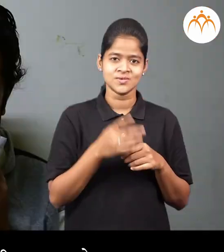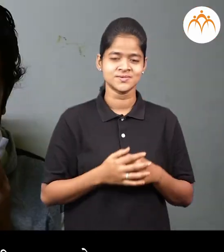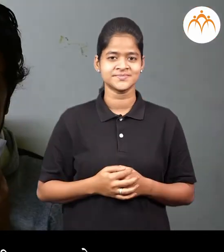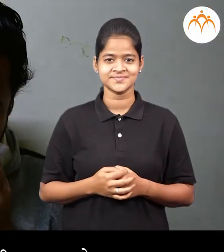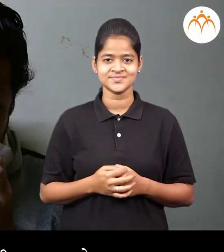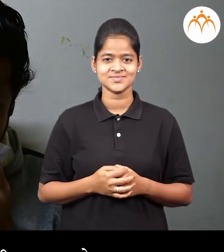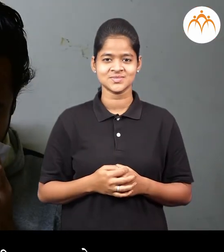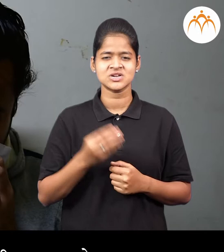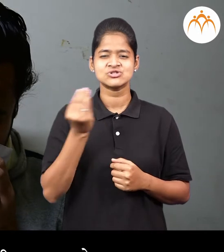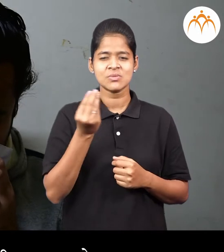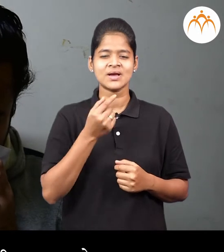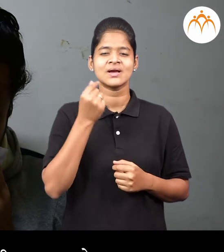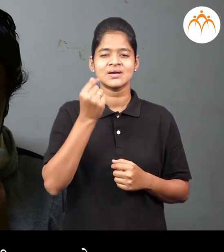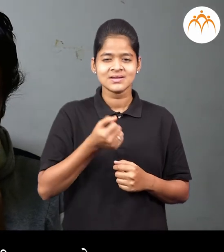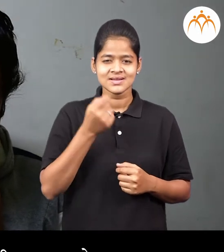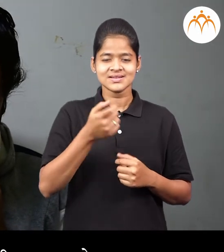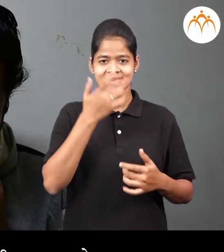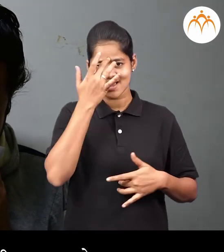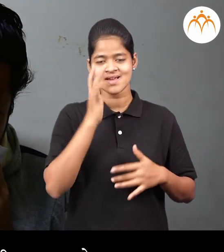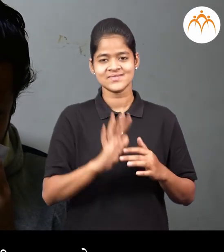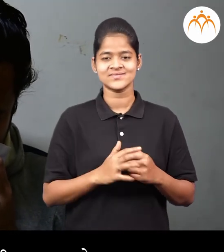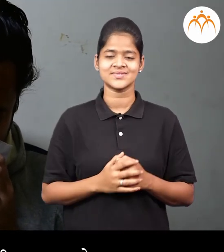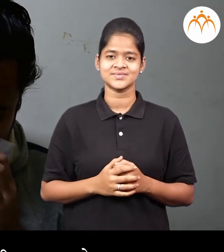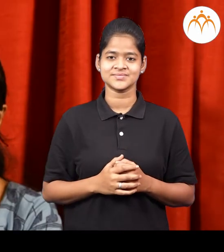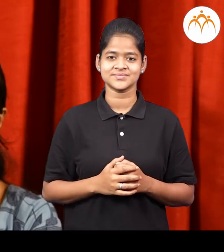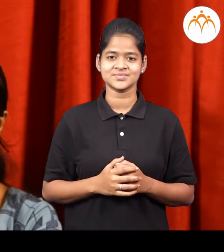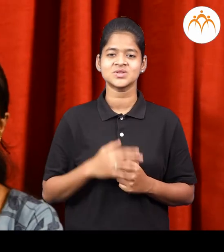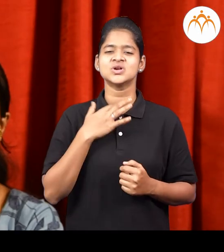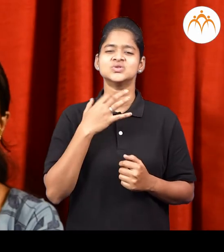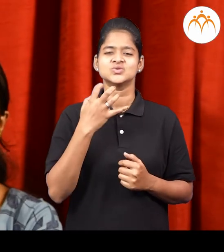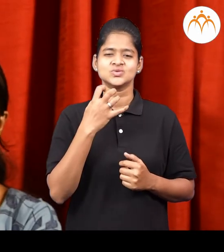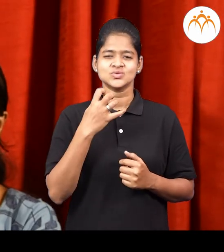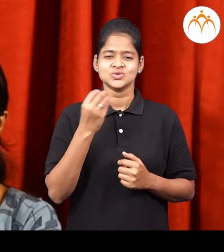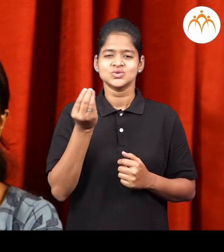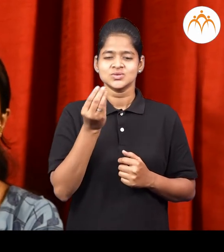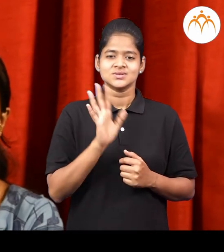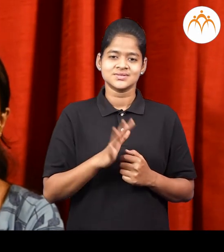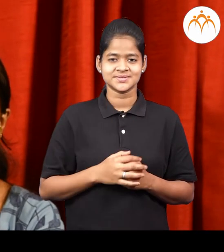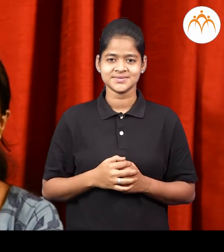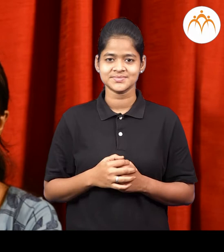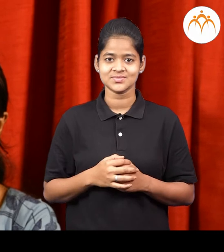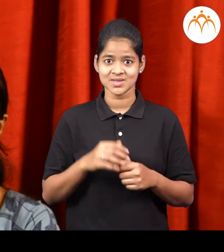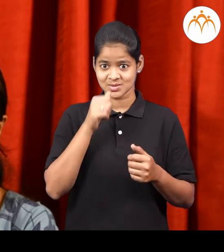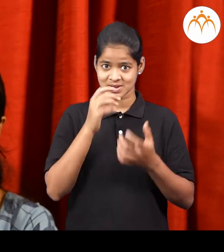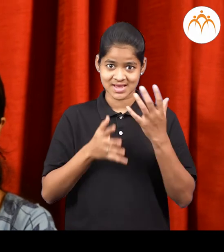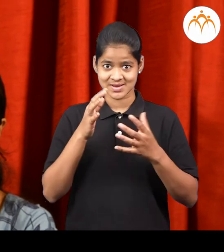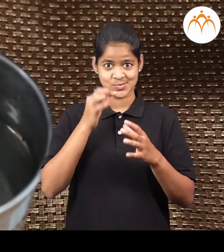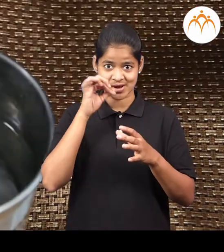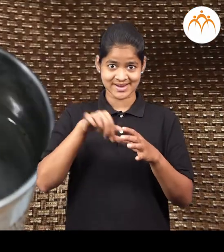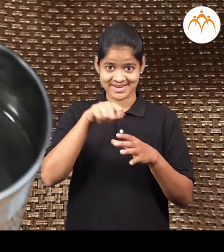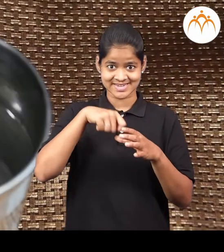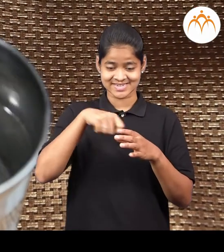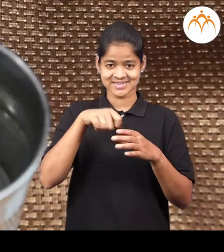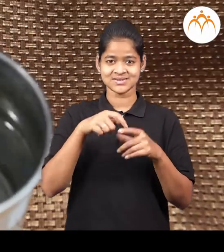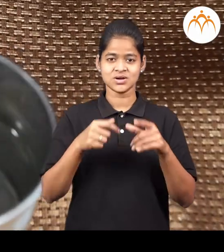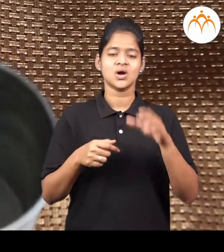कधी तरी आपन आजारी पडू शकतो थोड़ासा घसा दुखत असला तर मीठाचा गरम पाण्याने